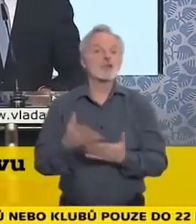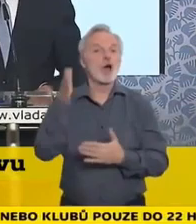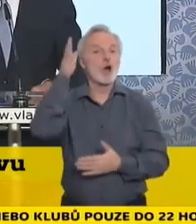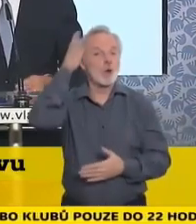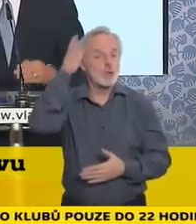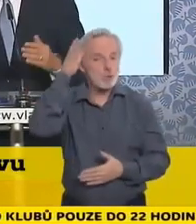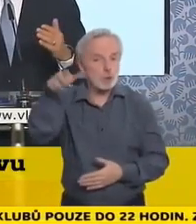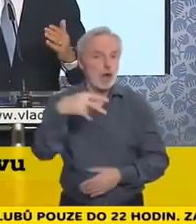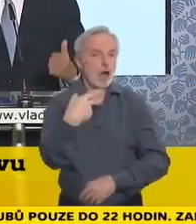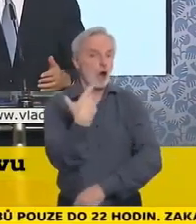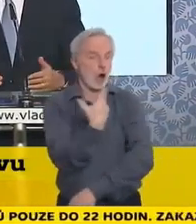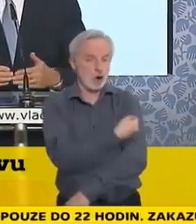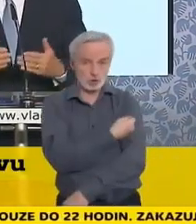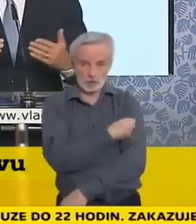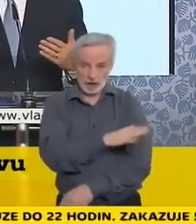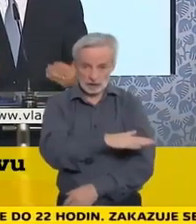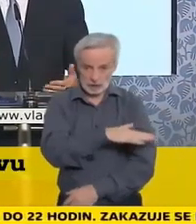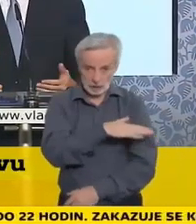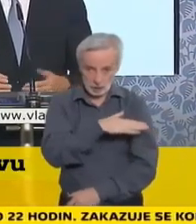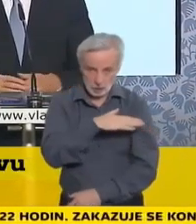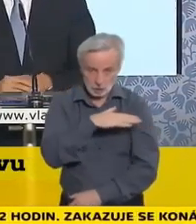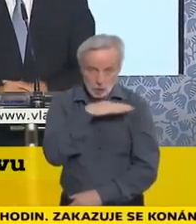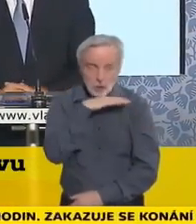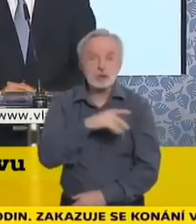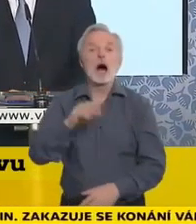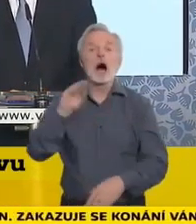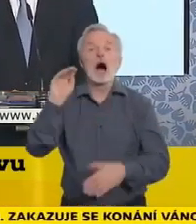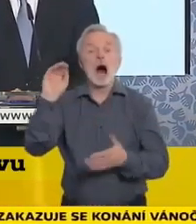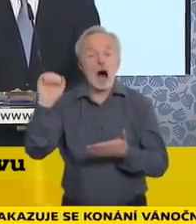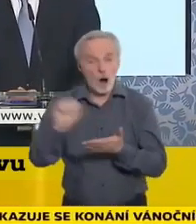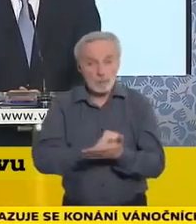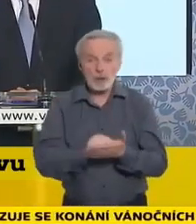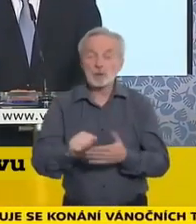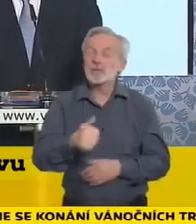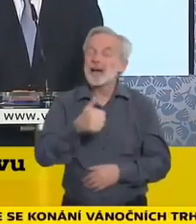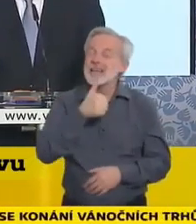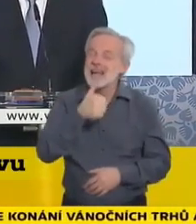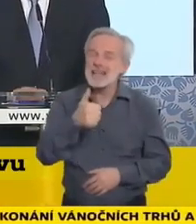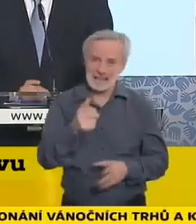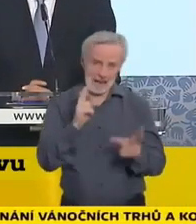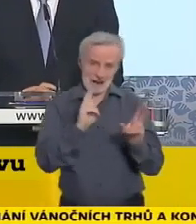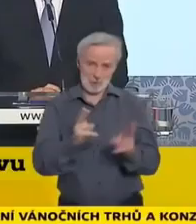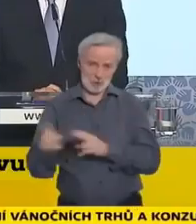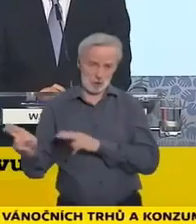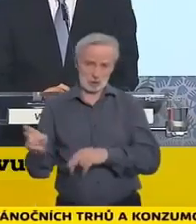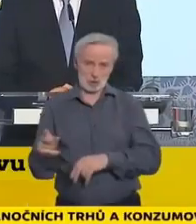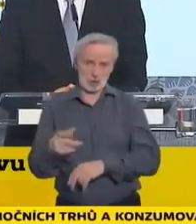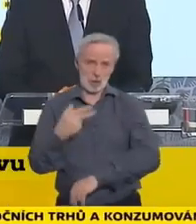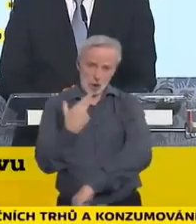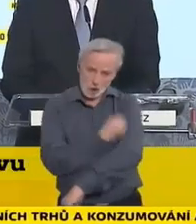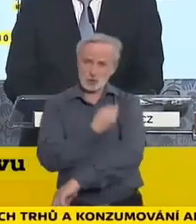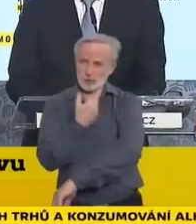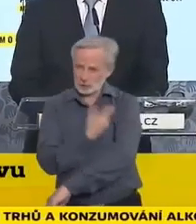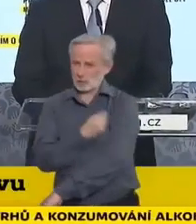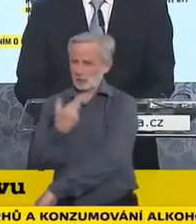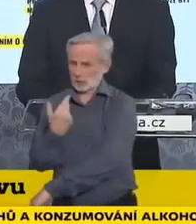opakujeme, je to jediné řešení, jak zvládnout tu pandemii.